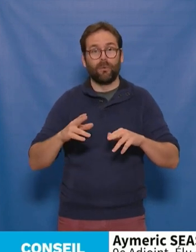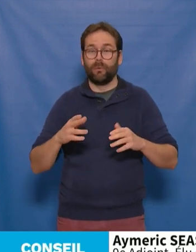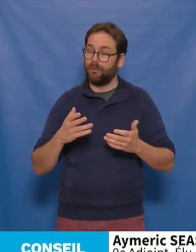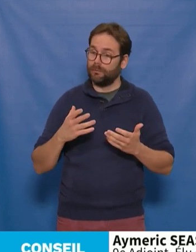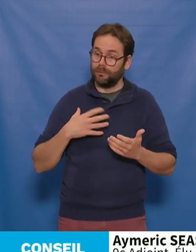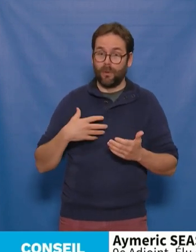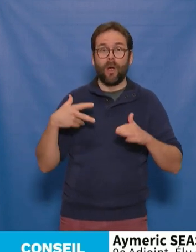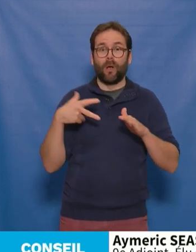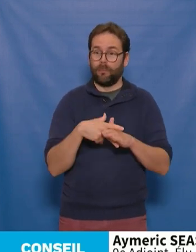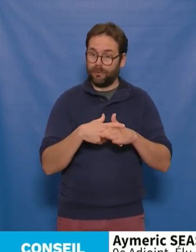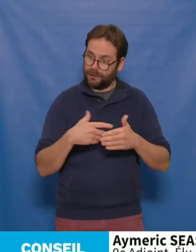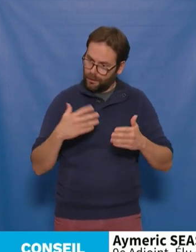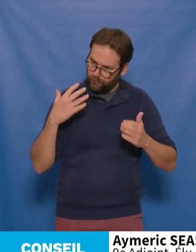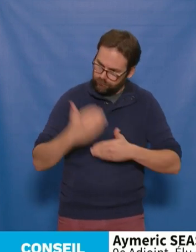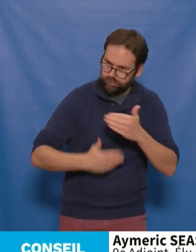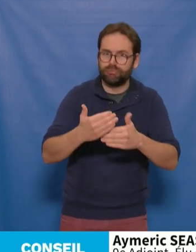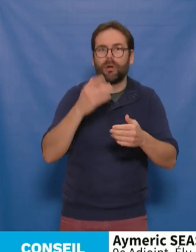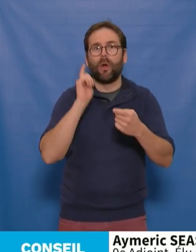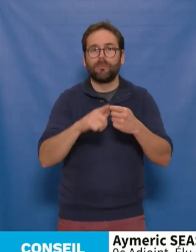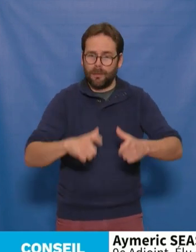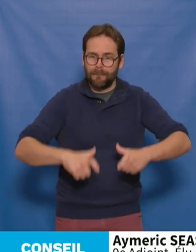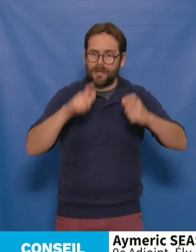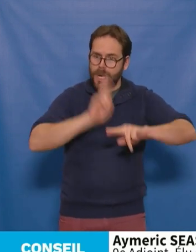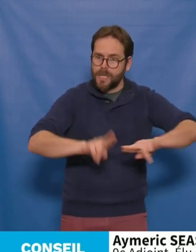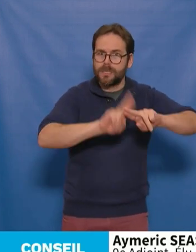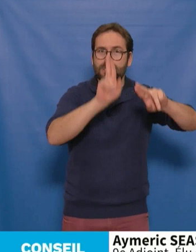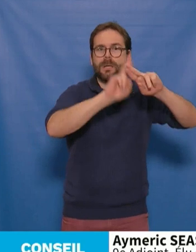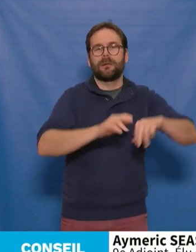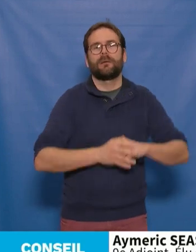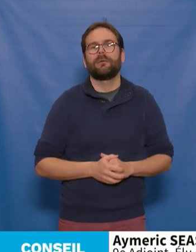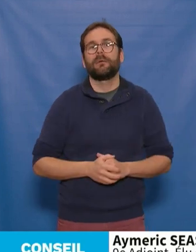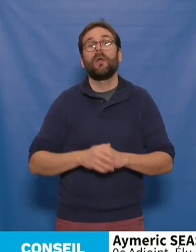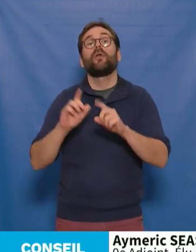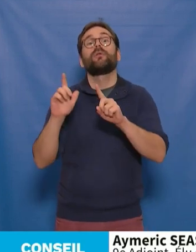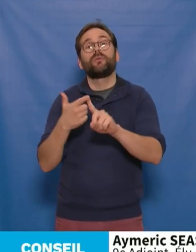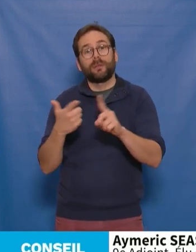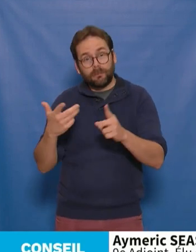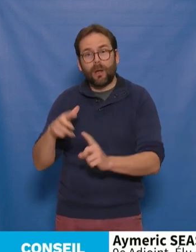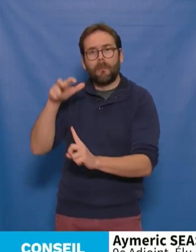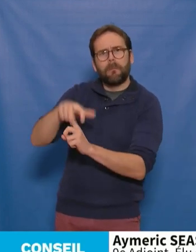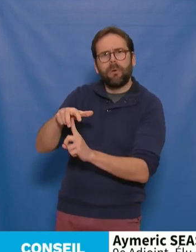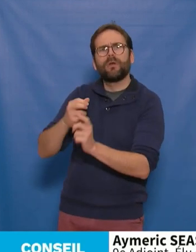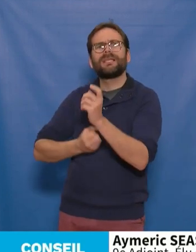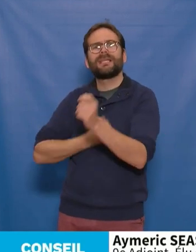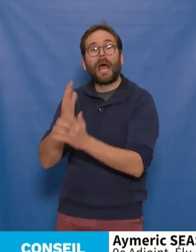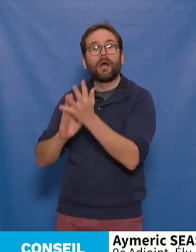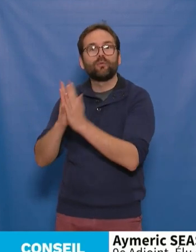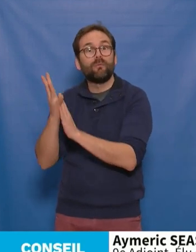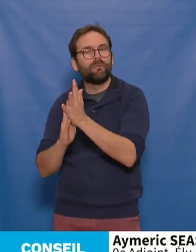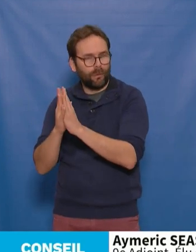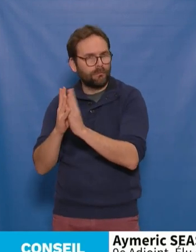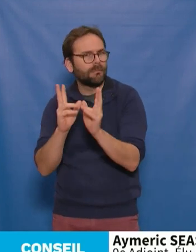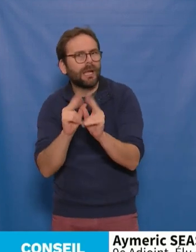présentées pour réhabiliter le bâtiment. Avec deuxièmement un pôle des arts du feu, je m'explique, il s'agit